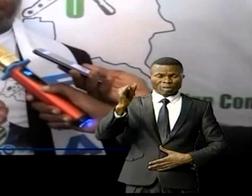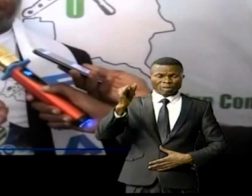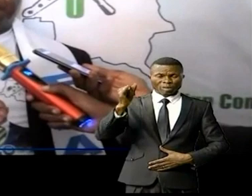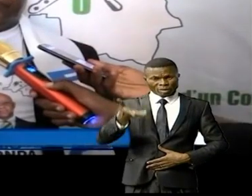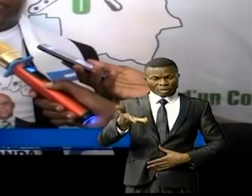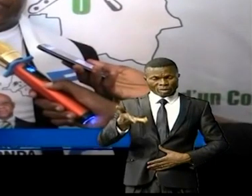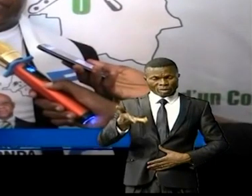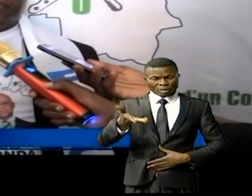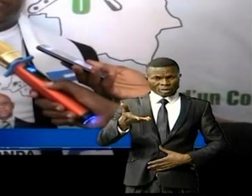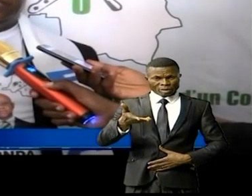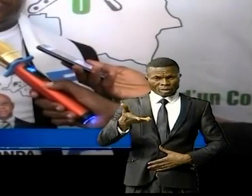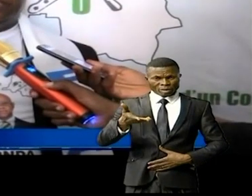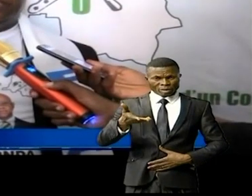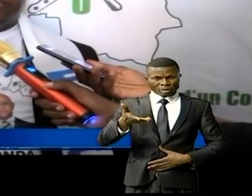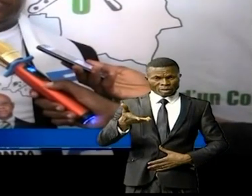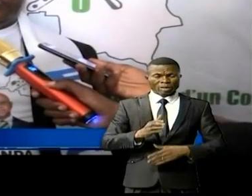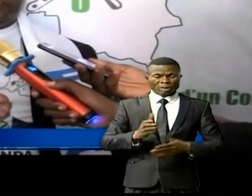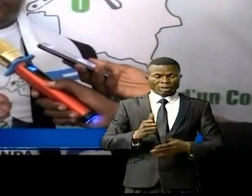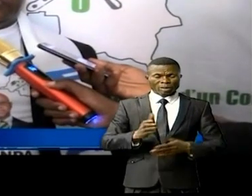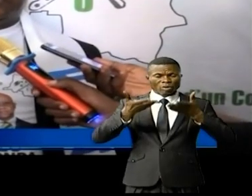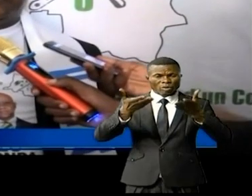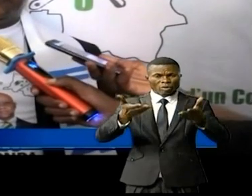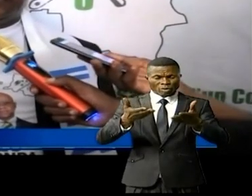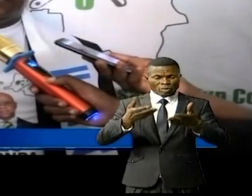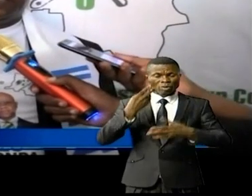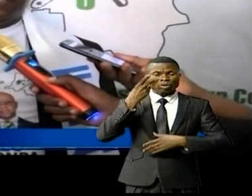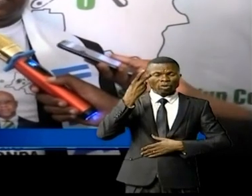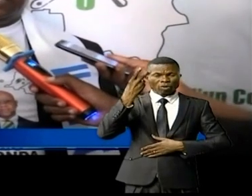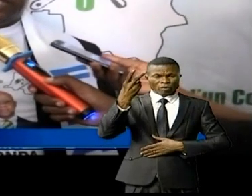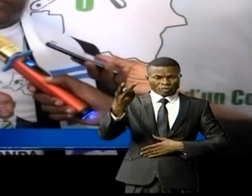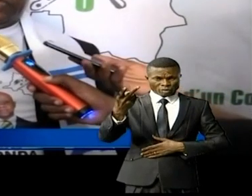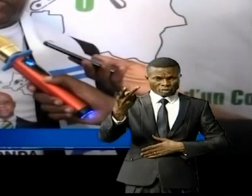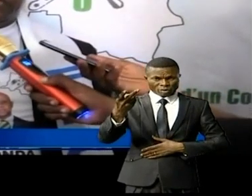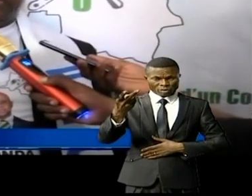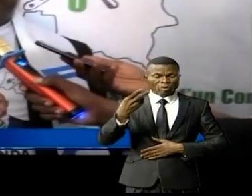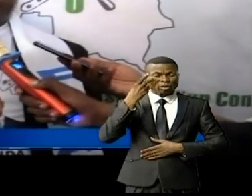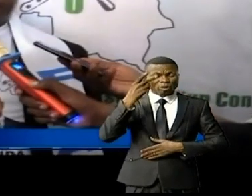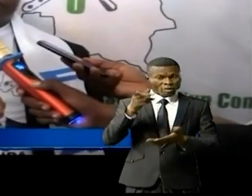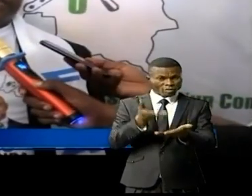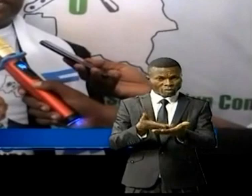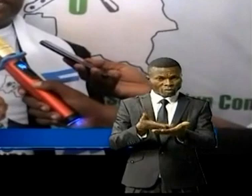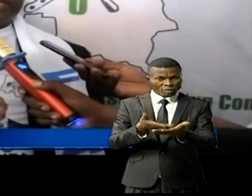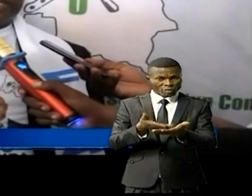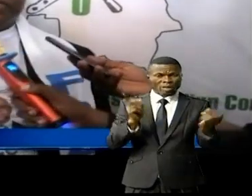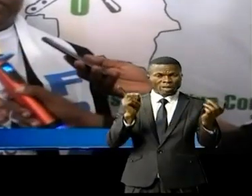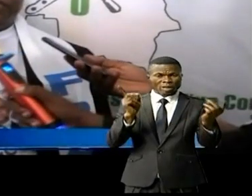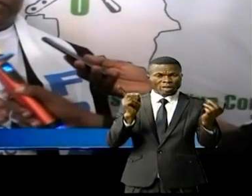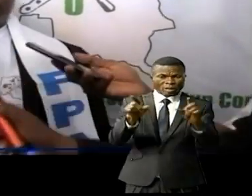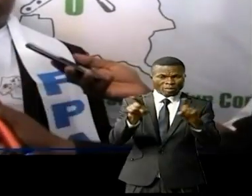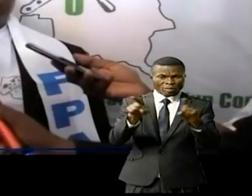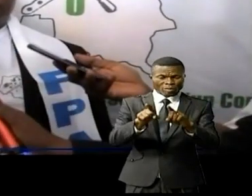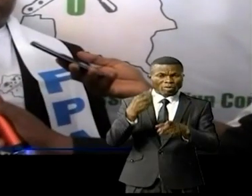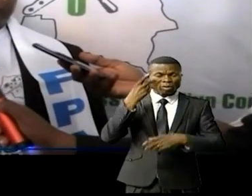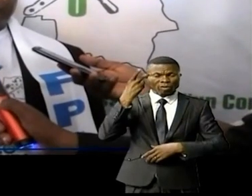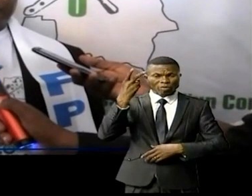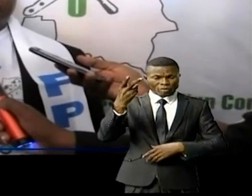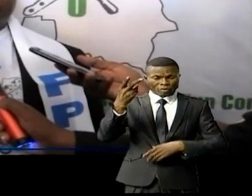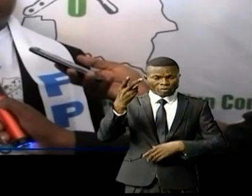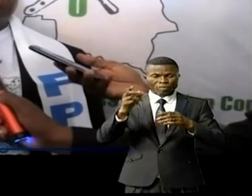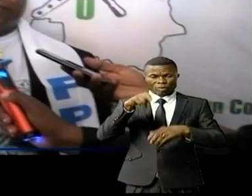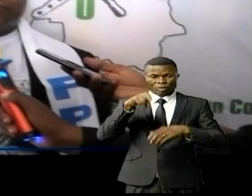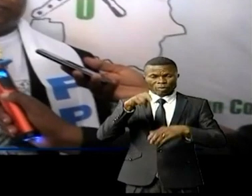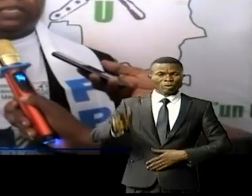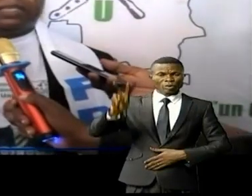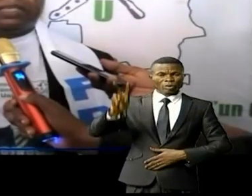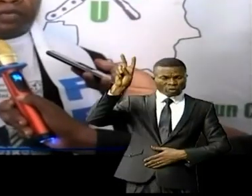le BSEI a une vision. Cette vision rencontre la vision de l'UDPS,